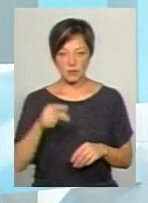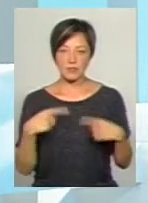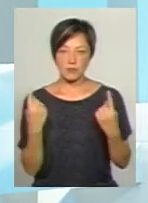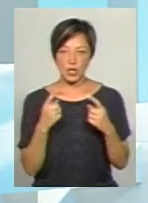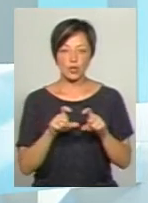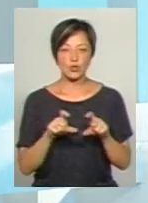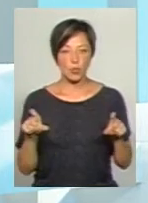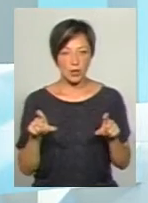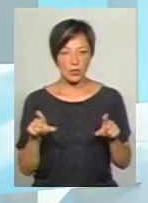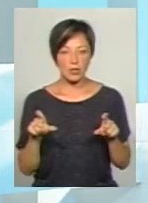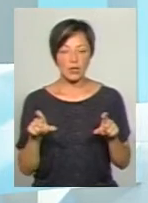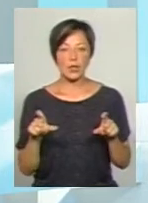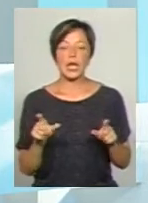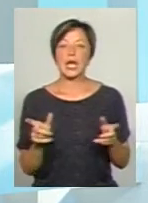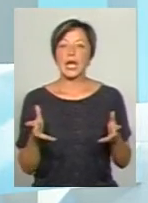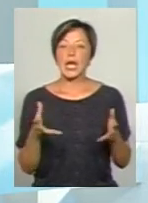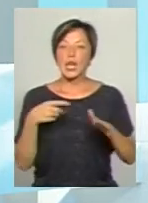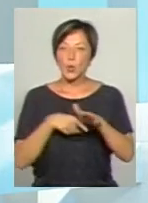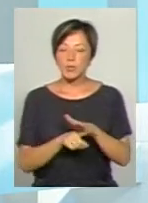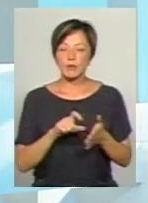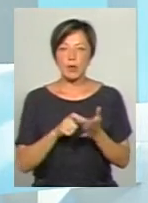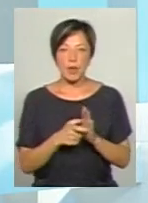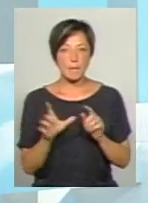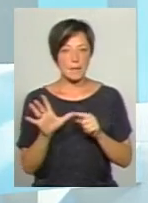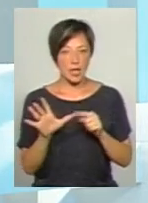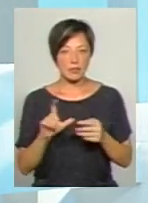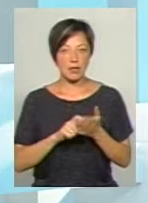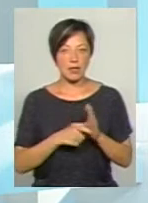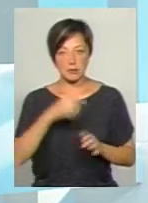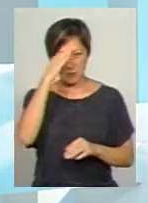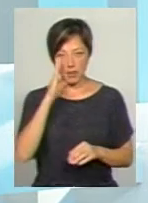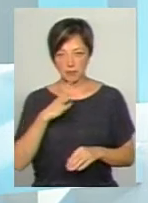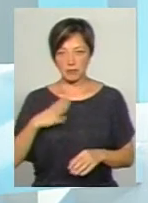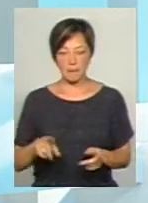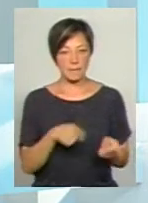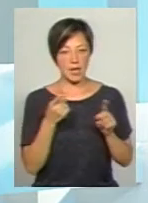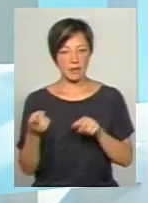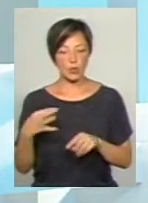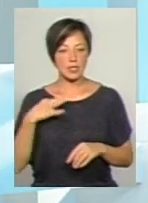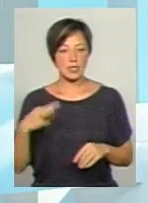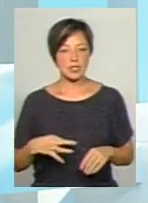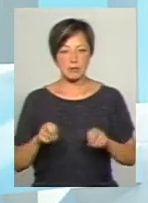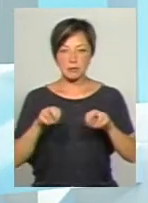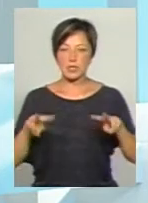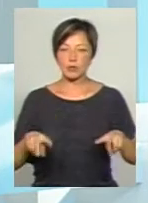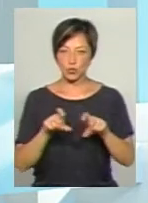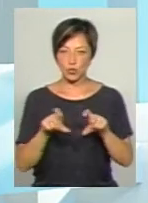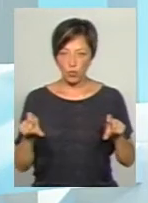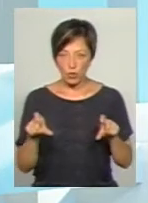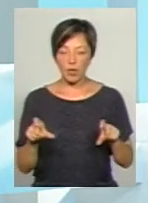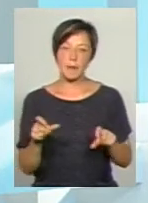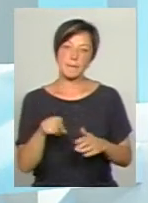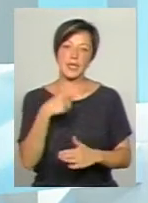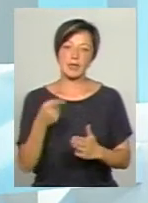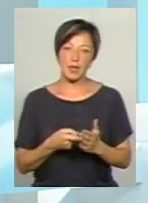звичайній школі в інклюзивному класі, а в п'ятий клас батькам доводиться переводити сина у спеціалізовану школу. Отож,